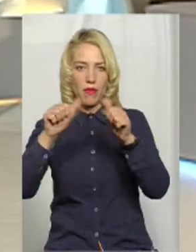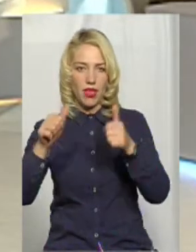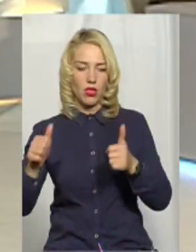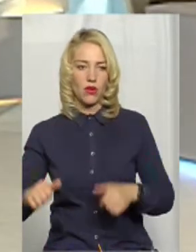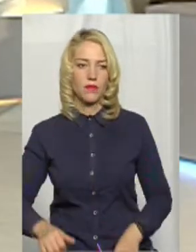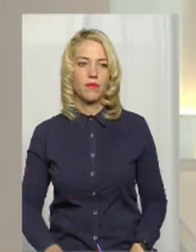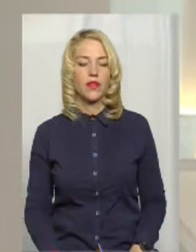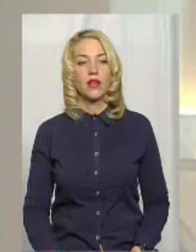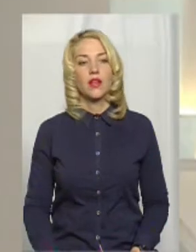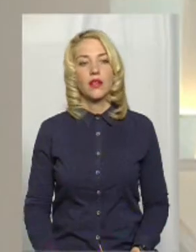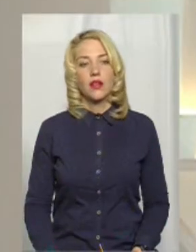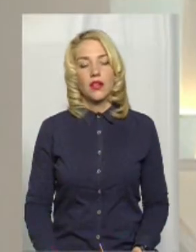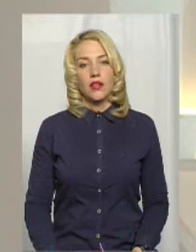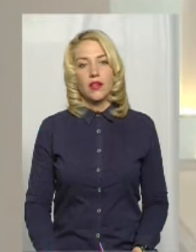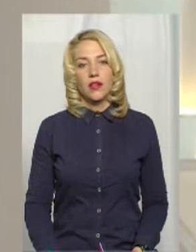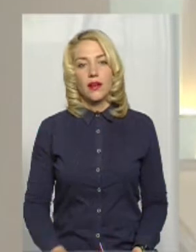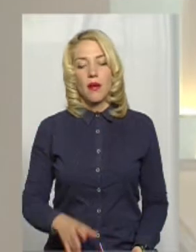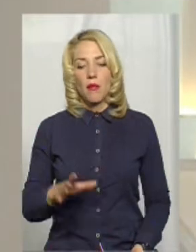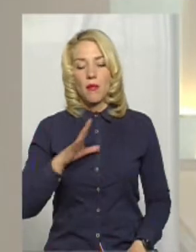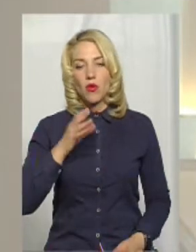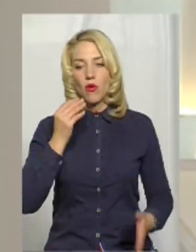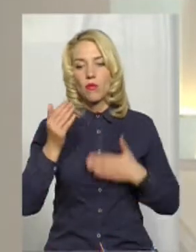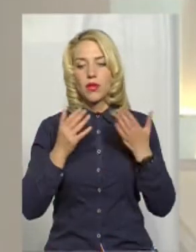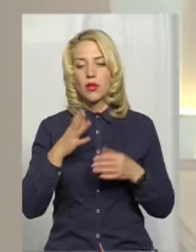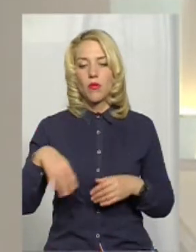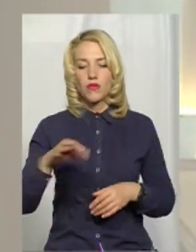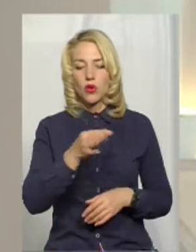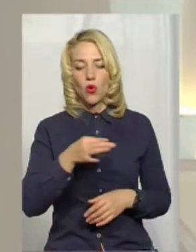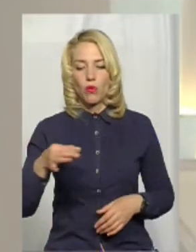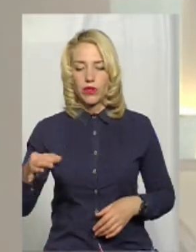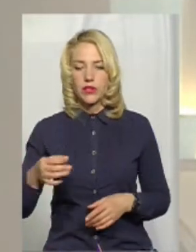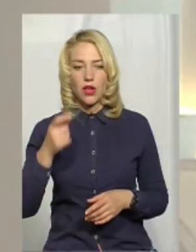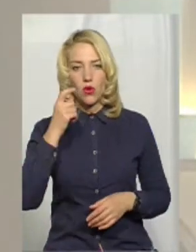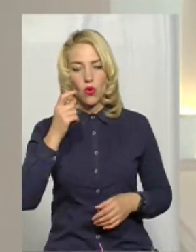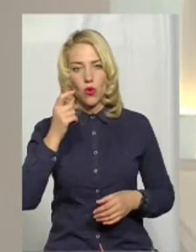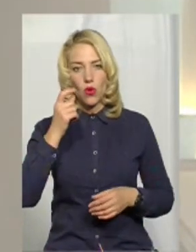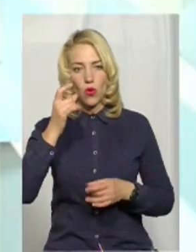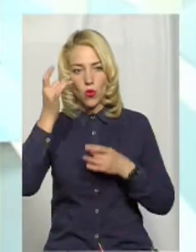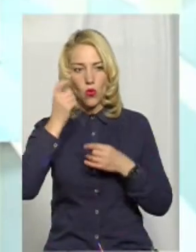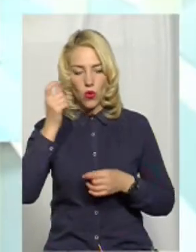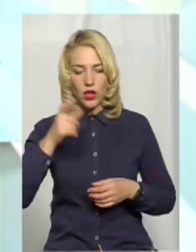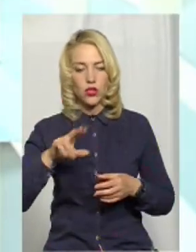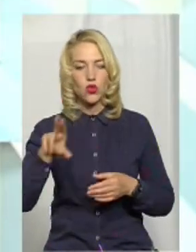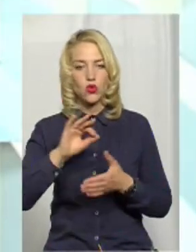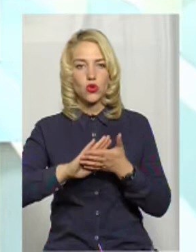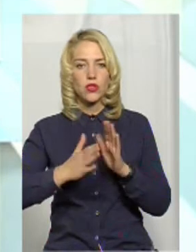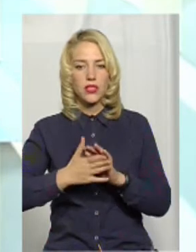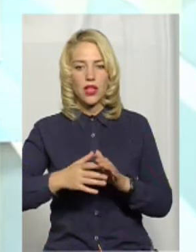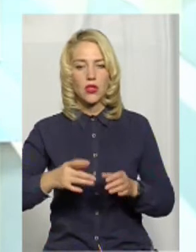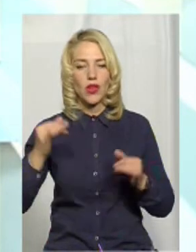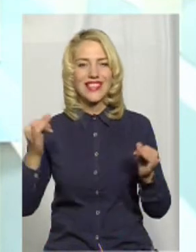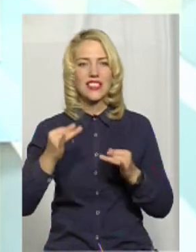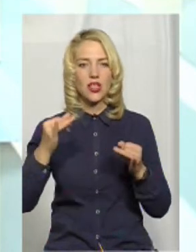Рік тому пройшло опитування в усіх областях України щодо стану історичних пам'яток. Опитування проводила Асоціація